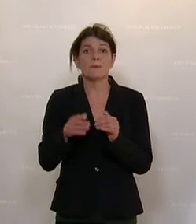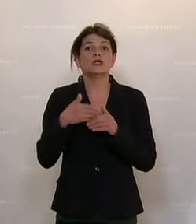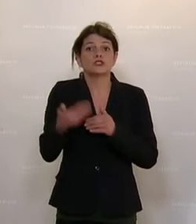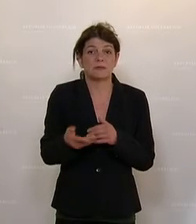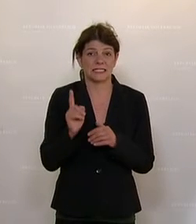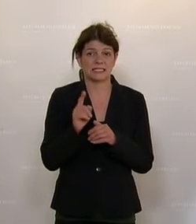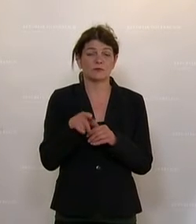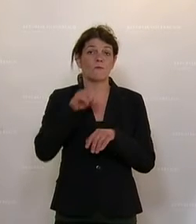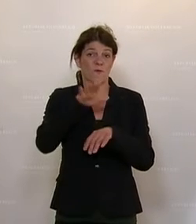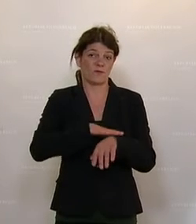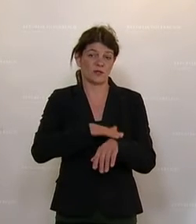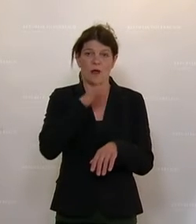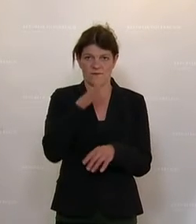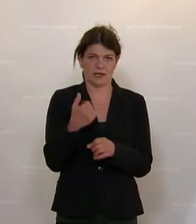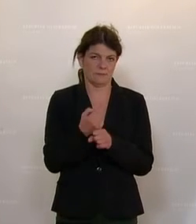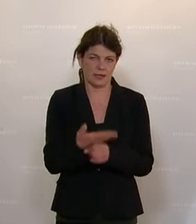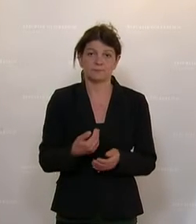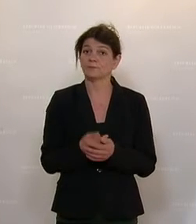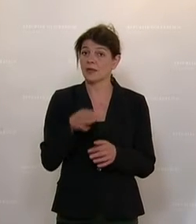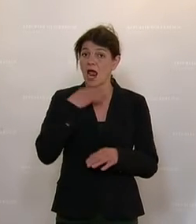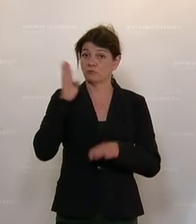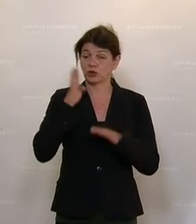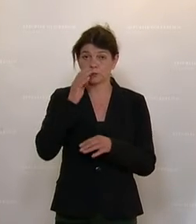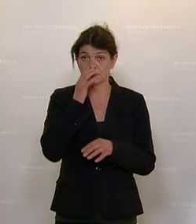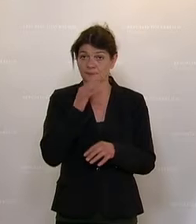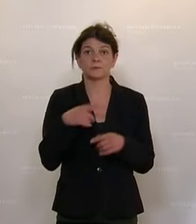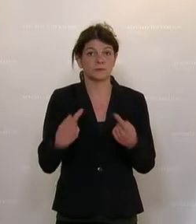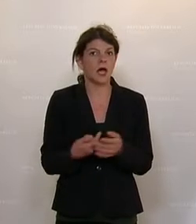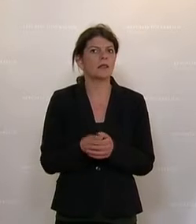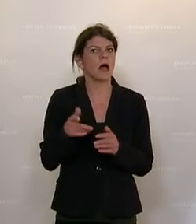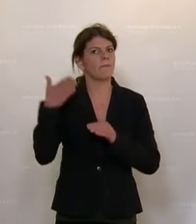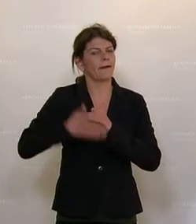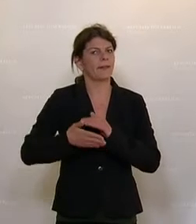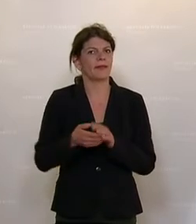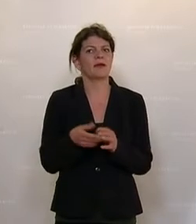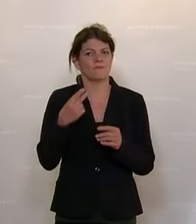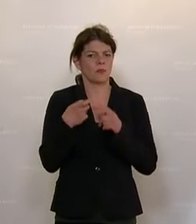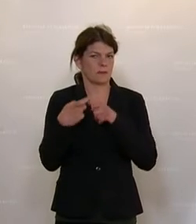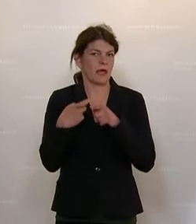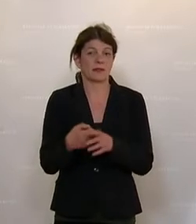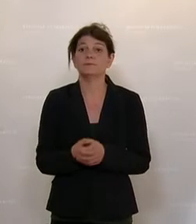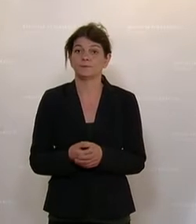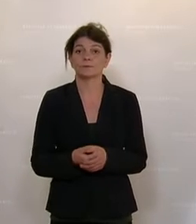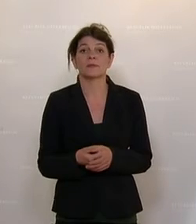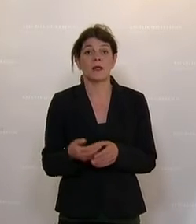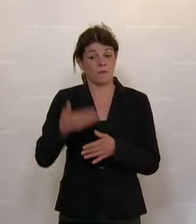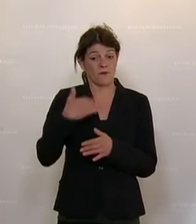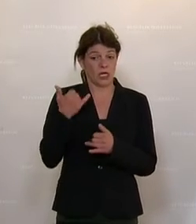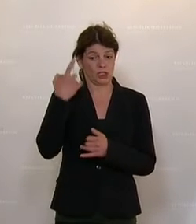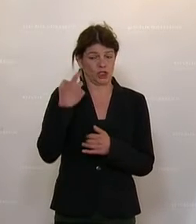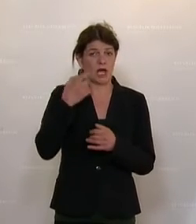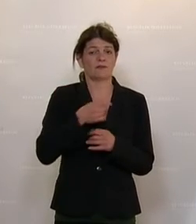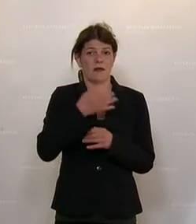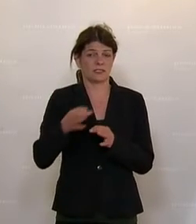um 15 Uhr stattfinden. Die Abstimmung erfolgt dann am Ende der Debatte. Vor Eingang in die Tagesordnung